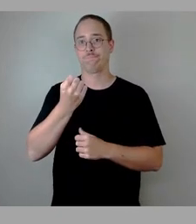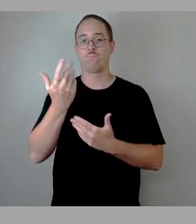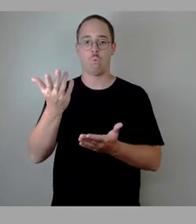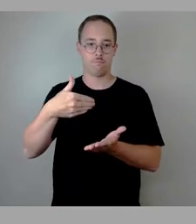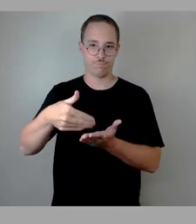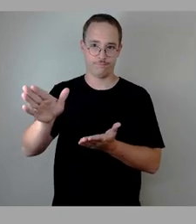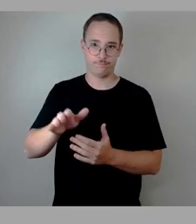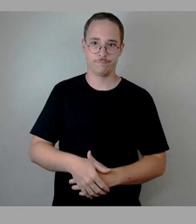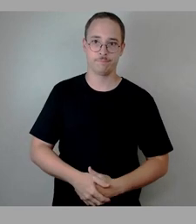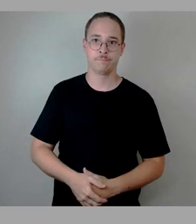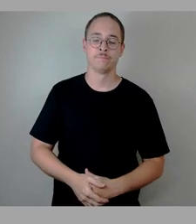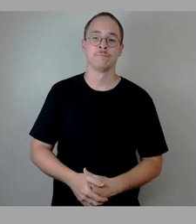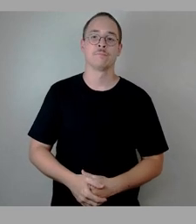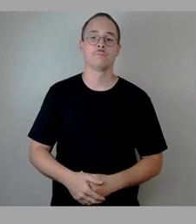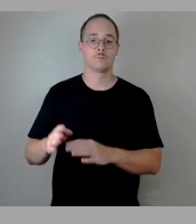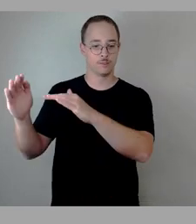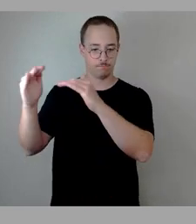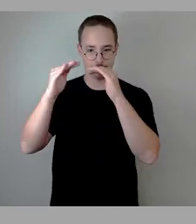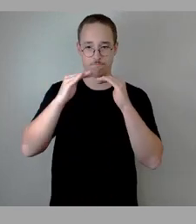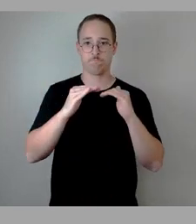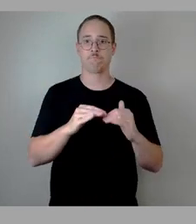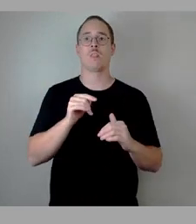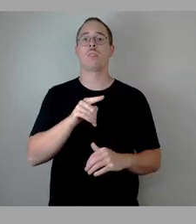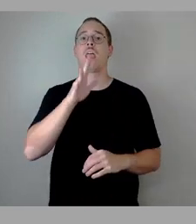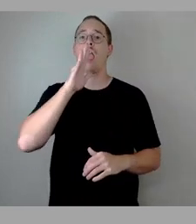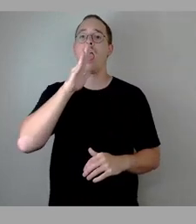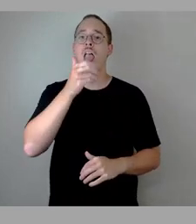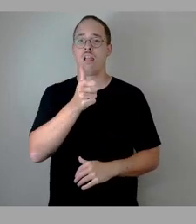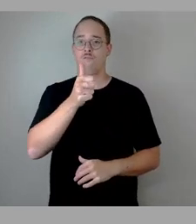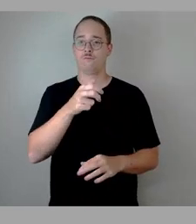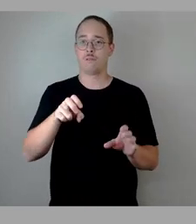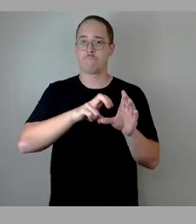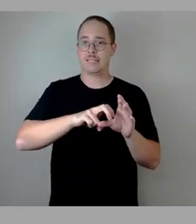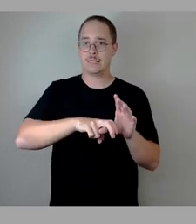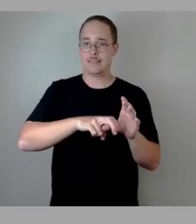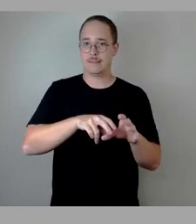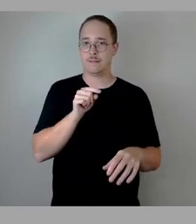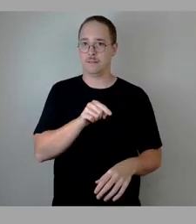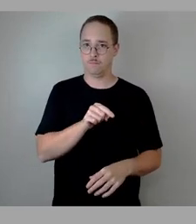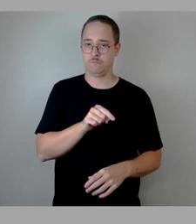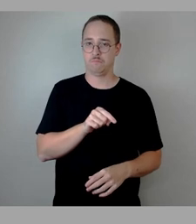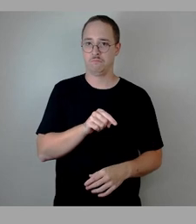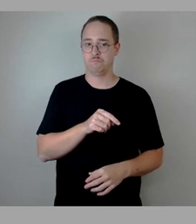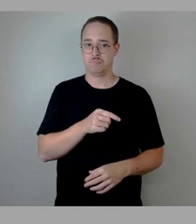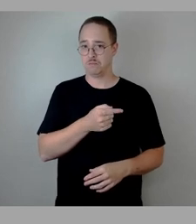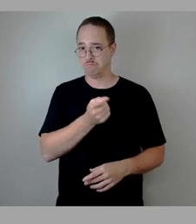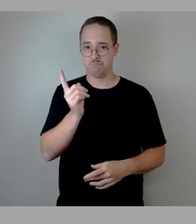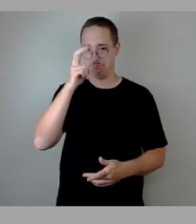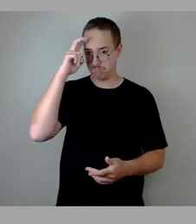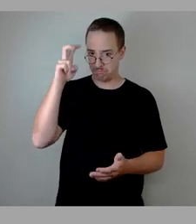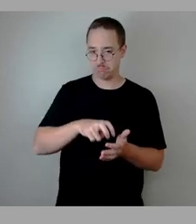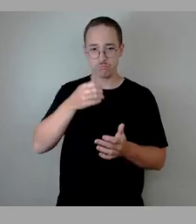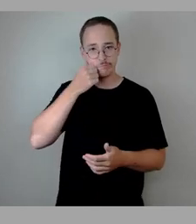zur Variante mit 11 Mitgliedern. Wer dem zustimmen möchte, den bitte ich jetzt um Stimmzeichen.